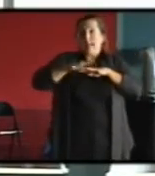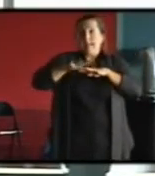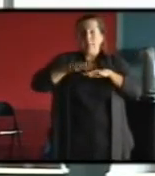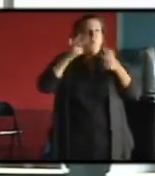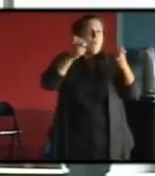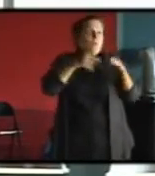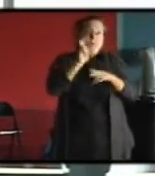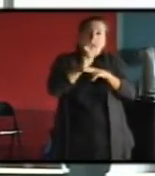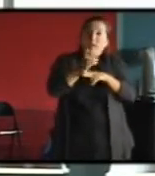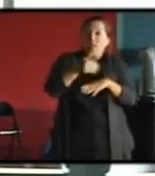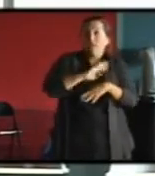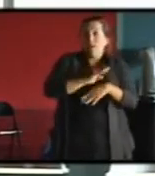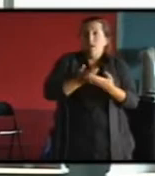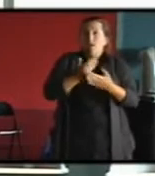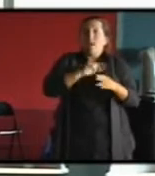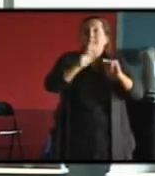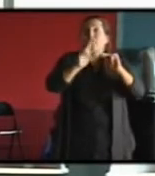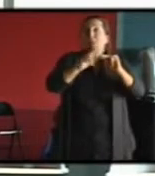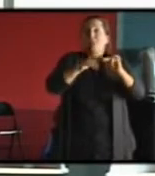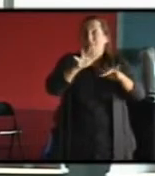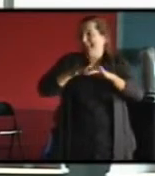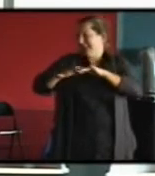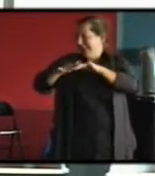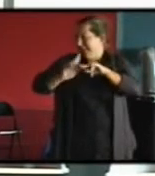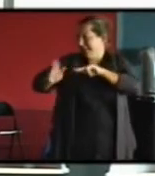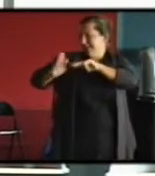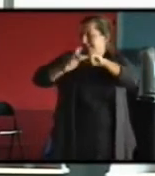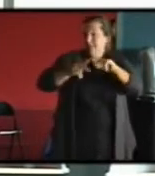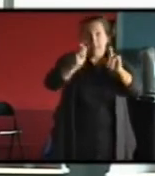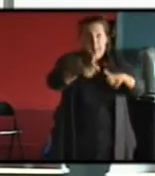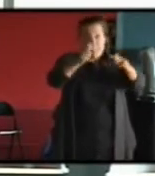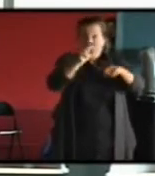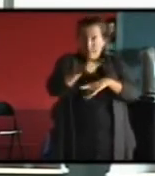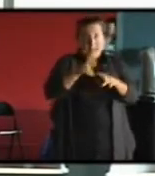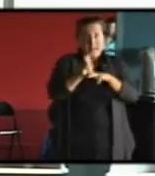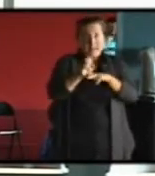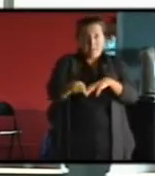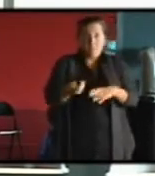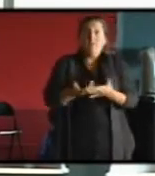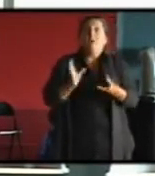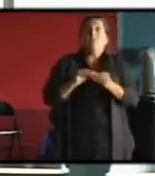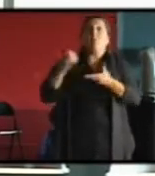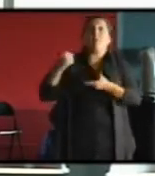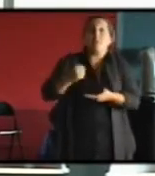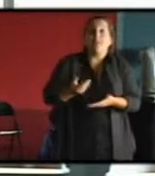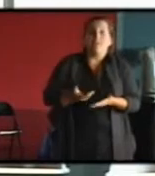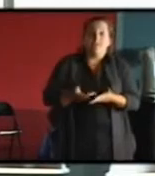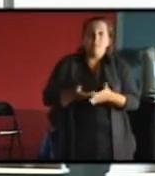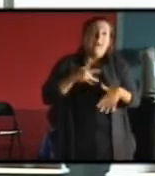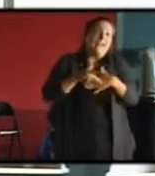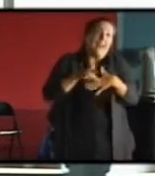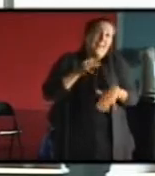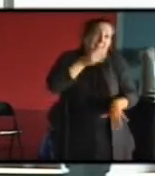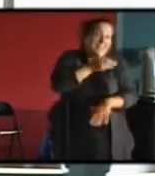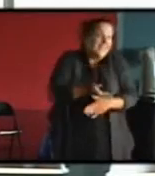conserver dans une rénovation de quartier. Et on avait eu, c'est là où on touche à la question du patrimoine, j'y viens un peu tard, mais